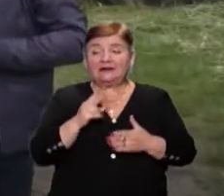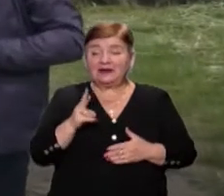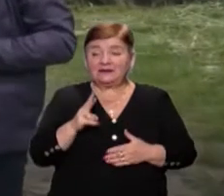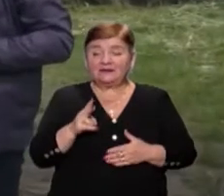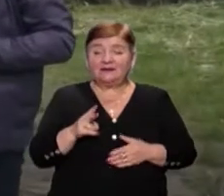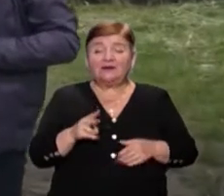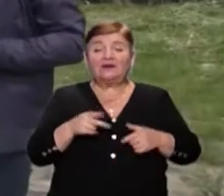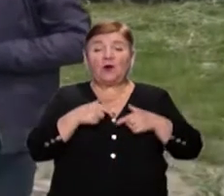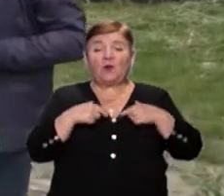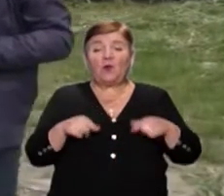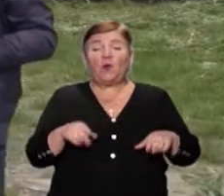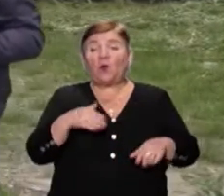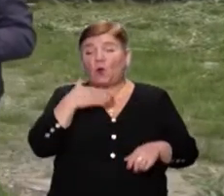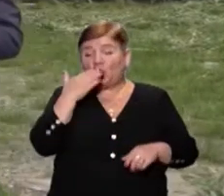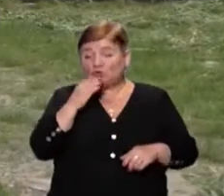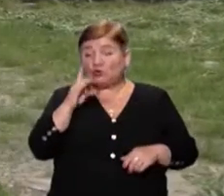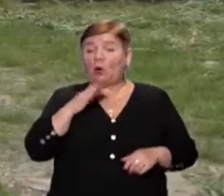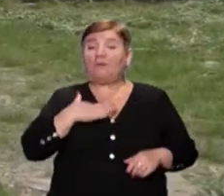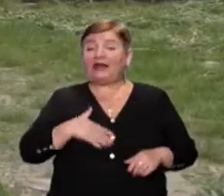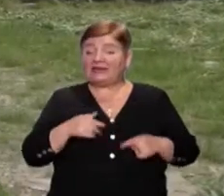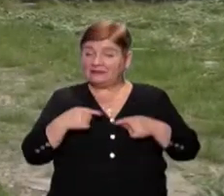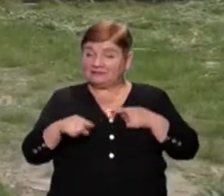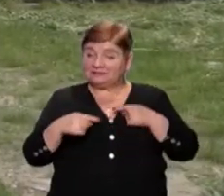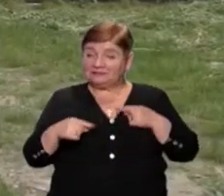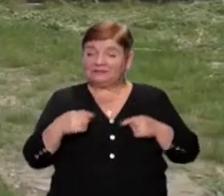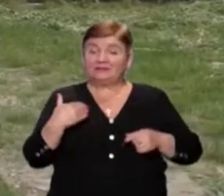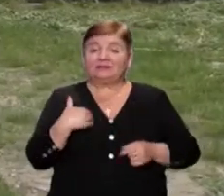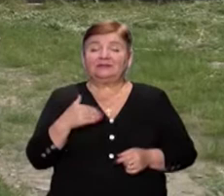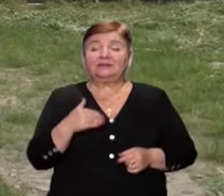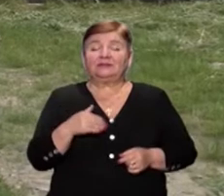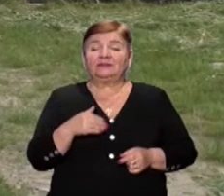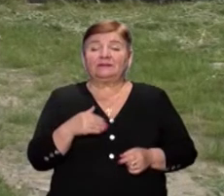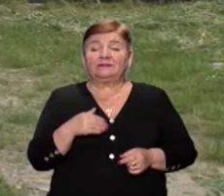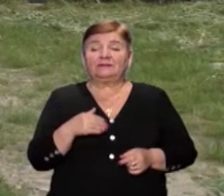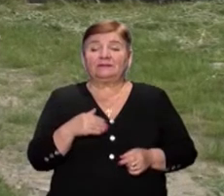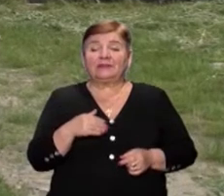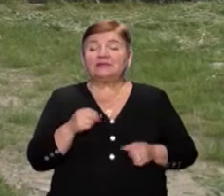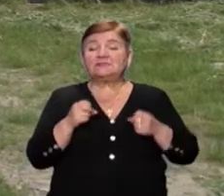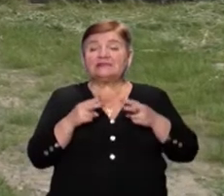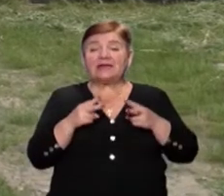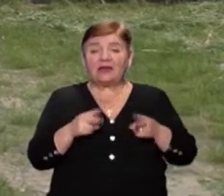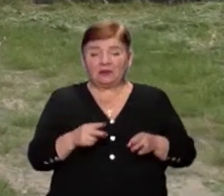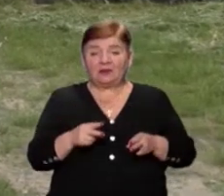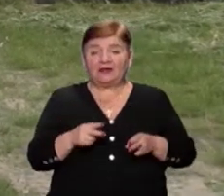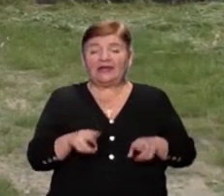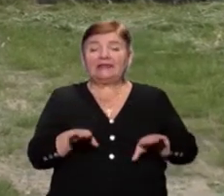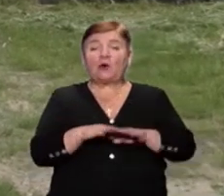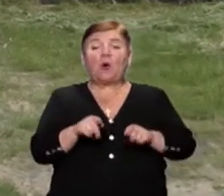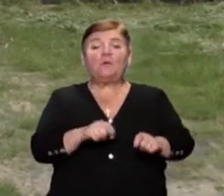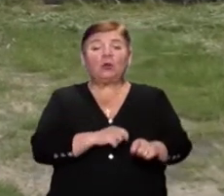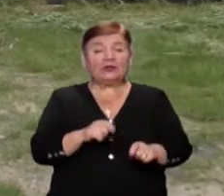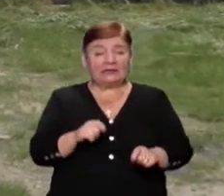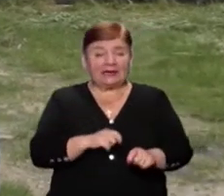у Хуських, але верхню частину передньої пілки кроїли із спеціального полотна,